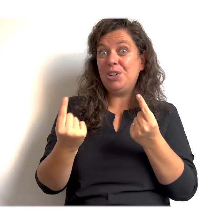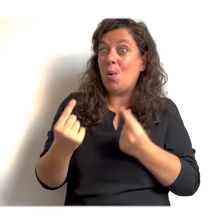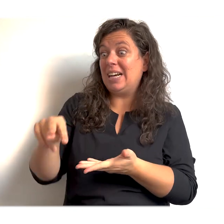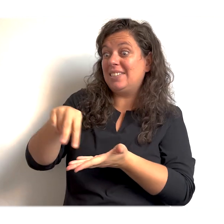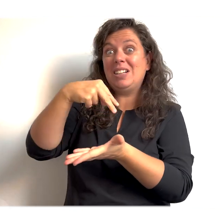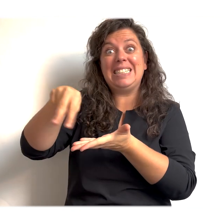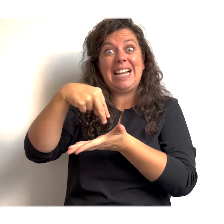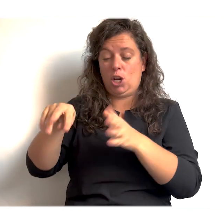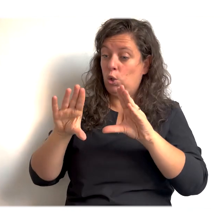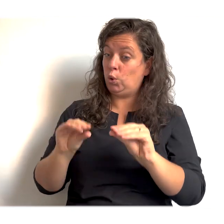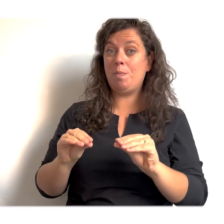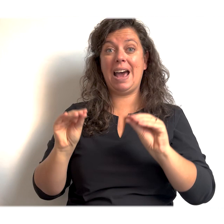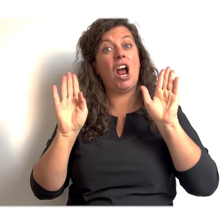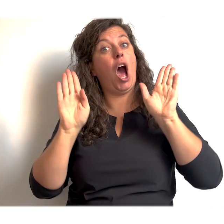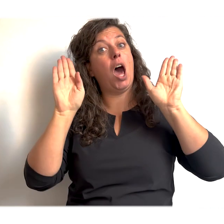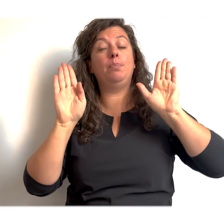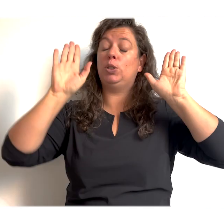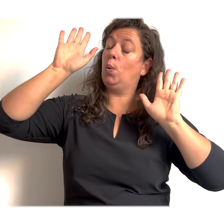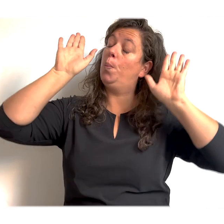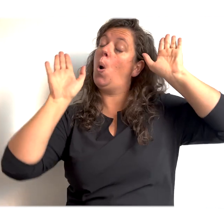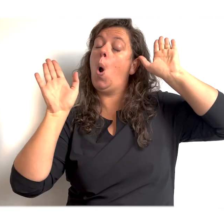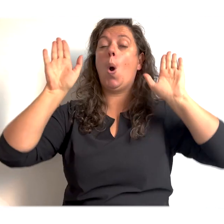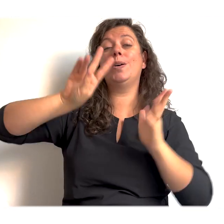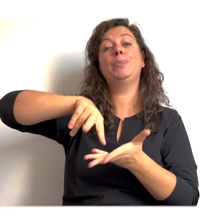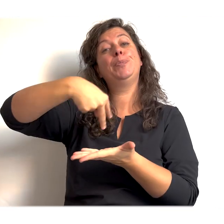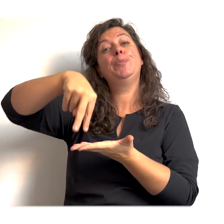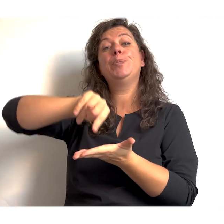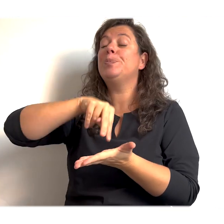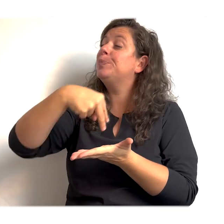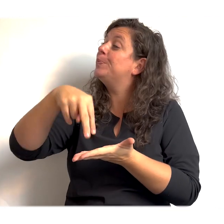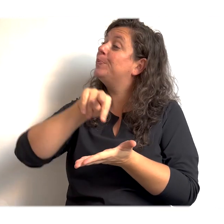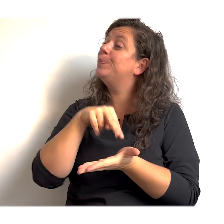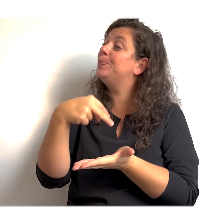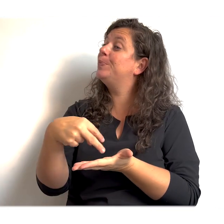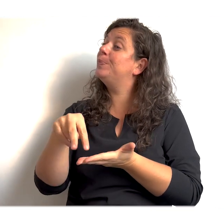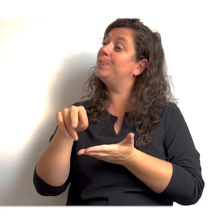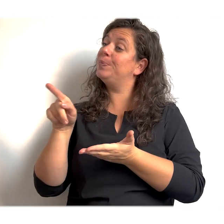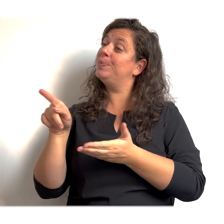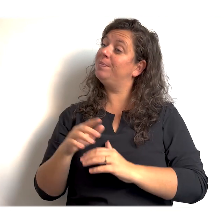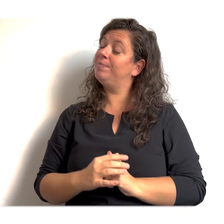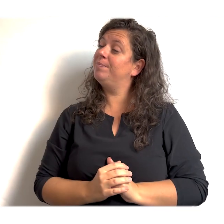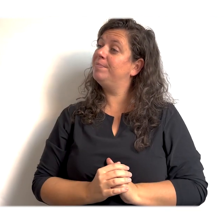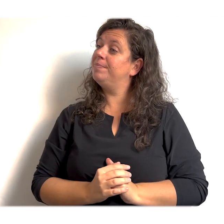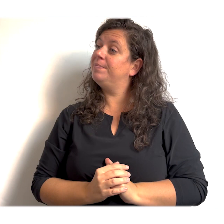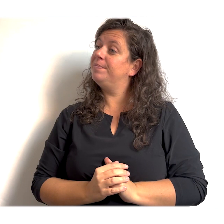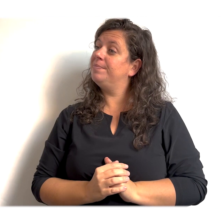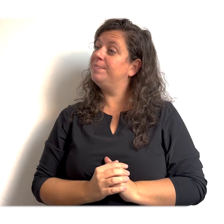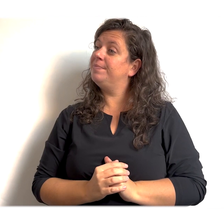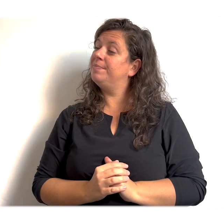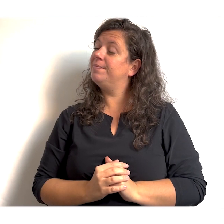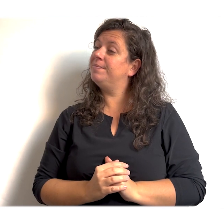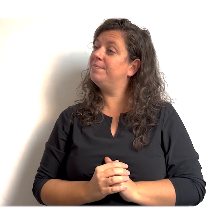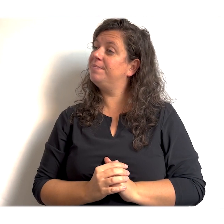zijn. Doe maar. Doe je armpjes maar omhoog. En dan een stapje naar voren. Stapje naar achter.